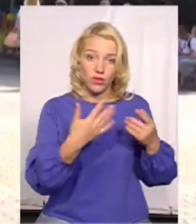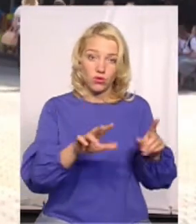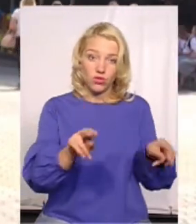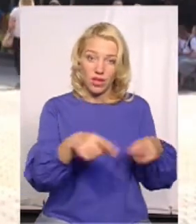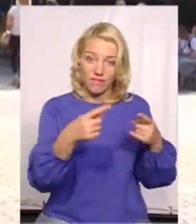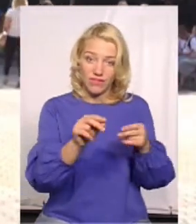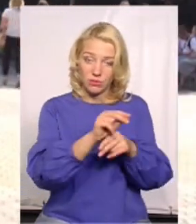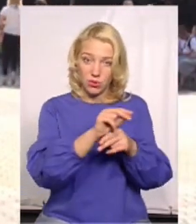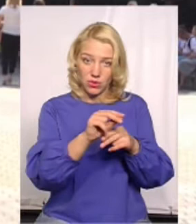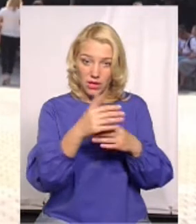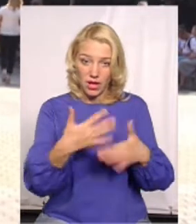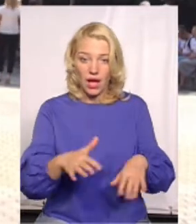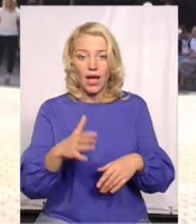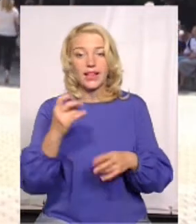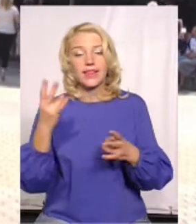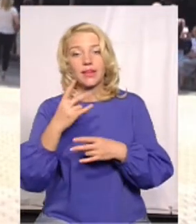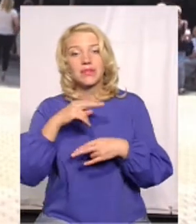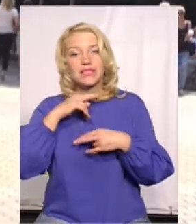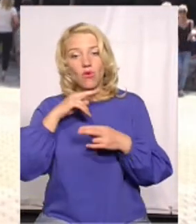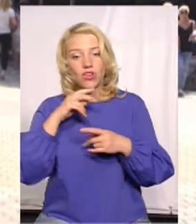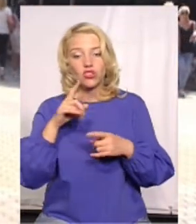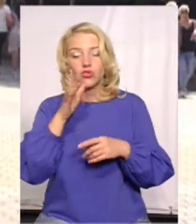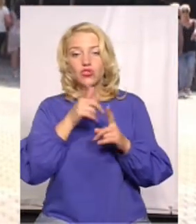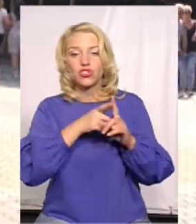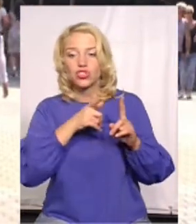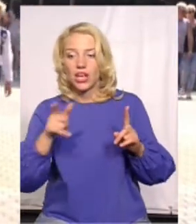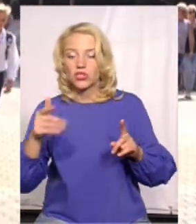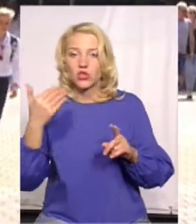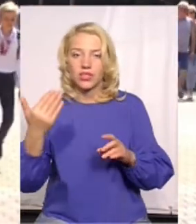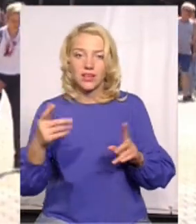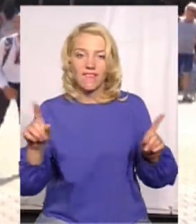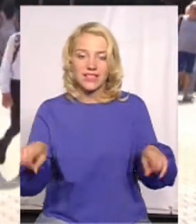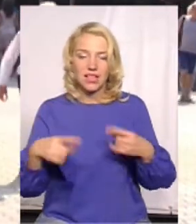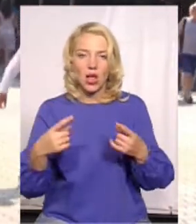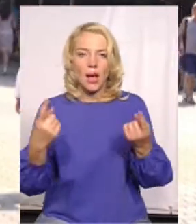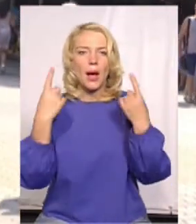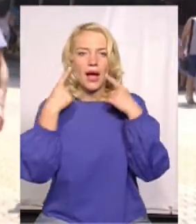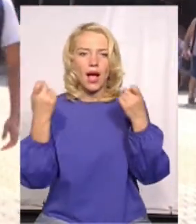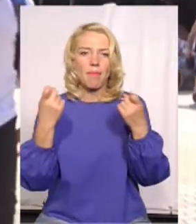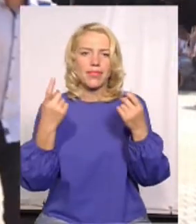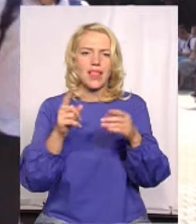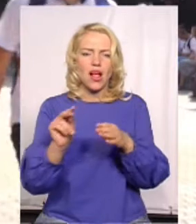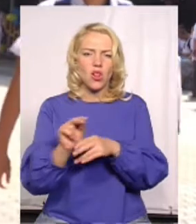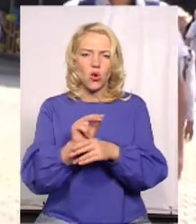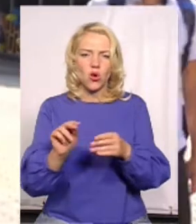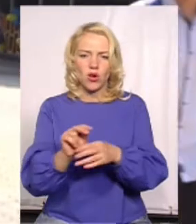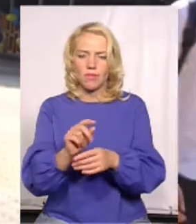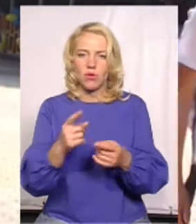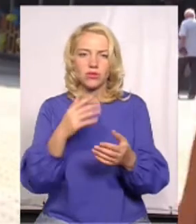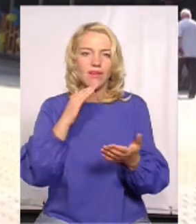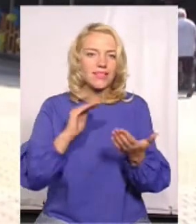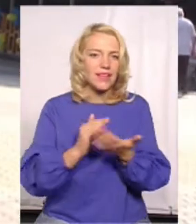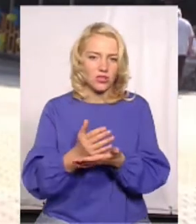Варто зауважити, що з часу їх встановлення жодного разу капітального якогось ремонту, нормального, якісного вони не